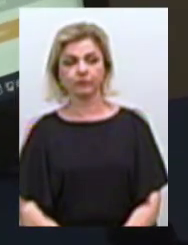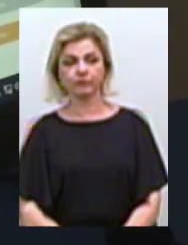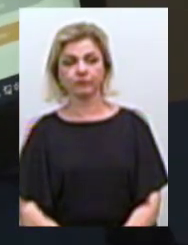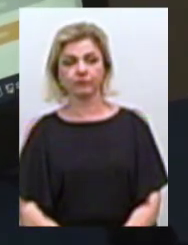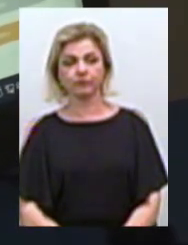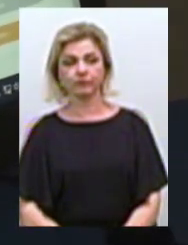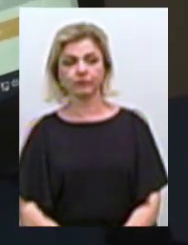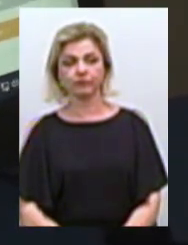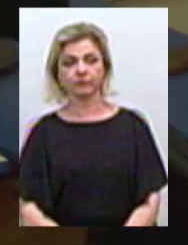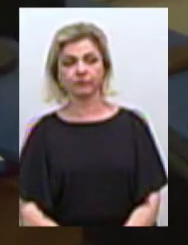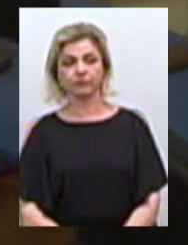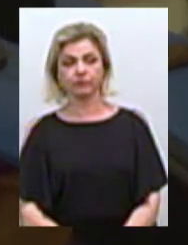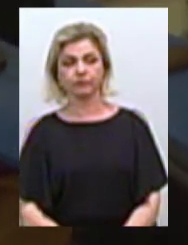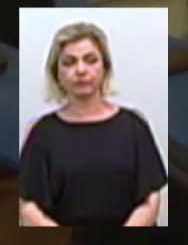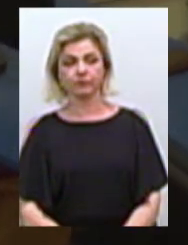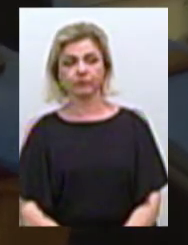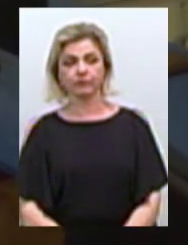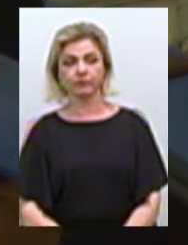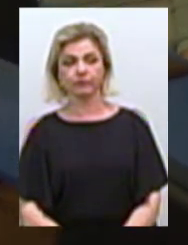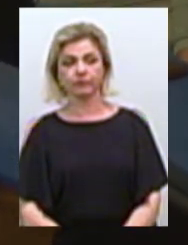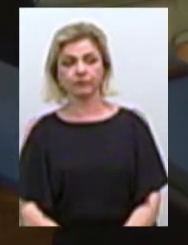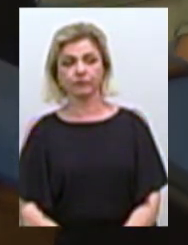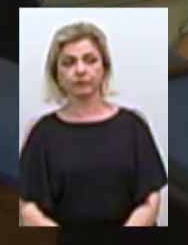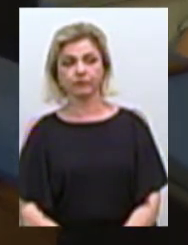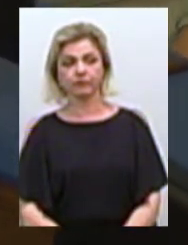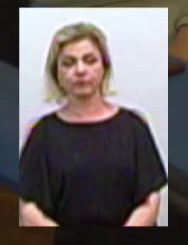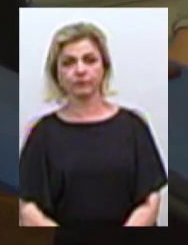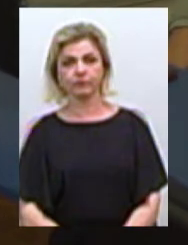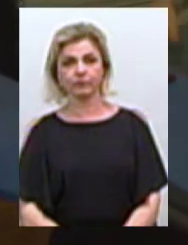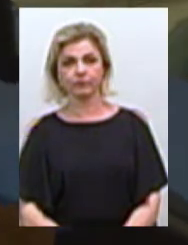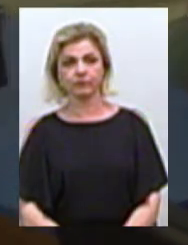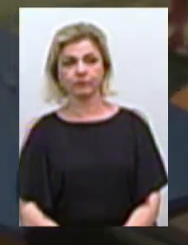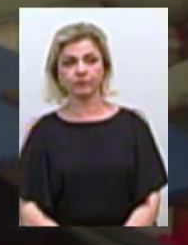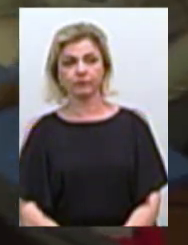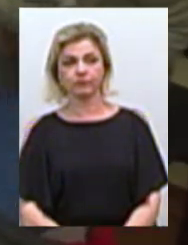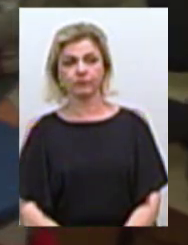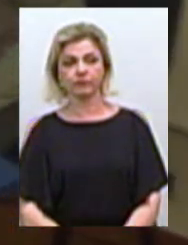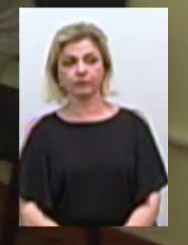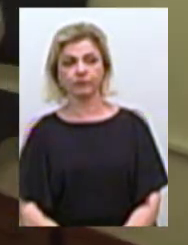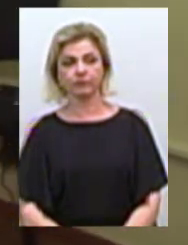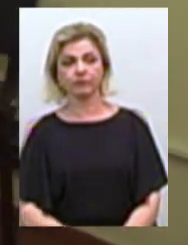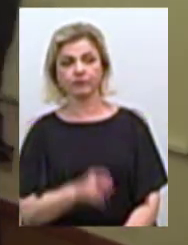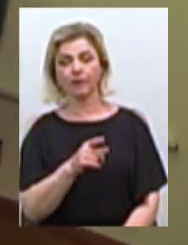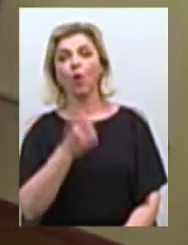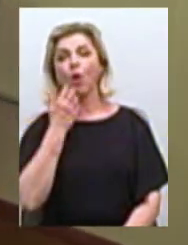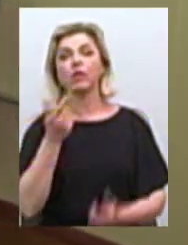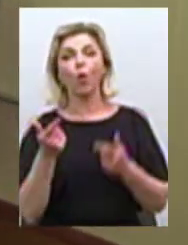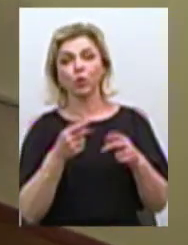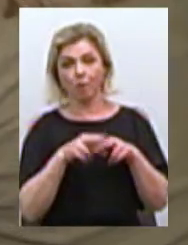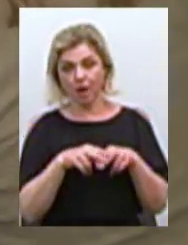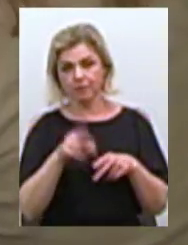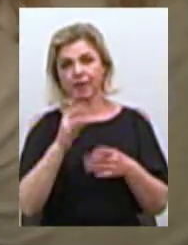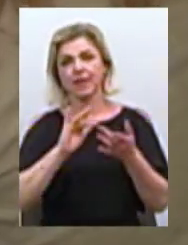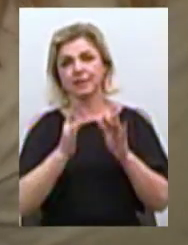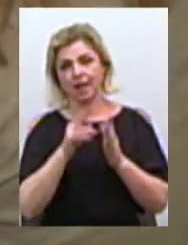через 20 хвилин ви приходите до нас у своїй біометричний паспорт. Ви можете переглядати на сайт медіаційної служби, який в нас є.